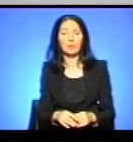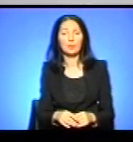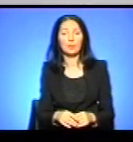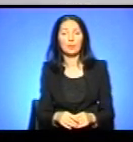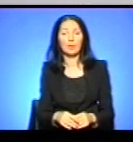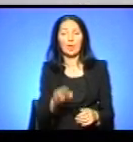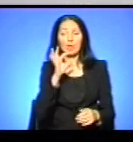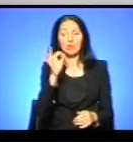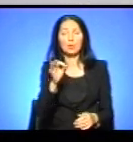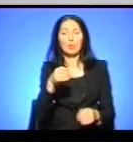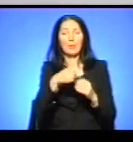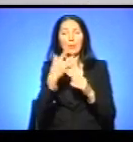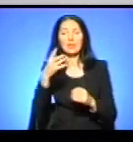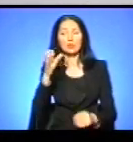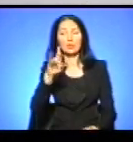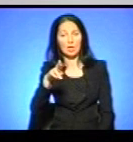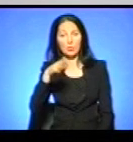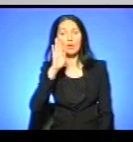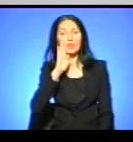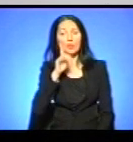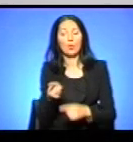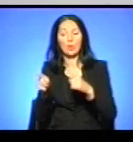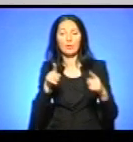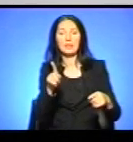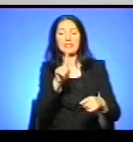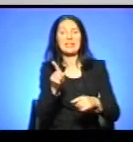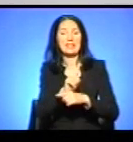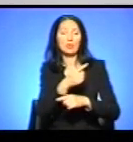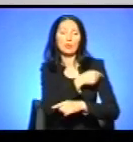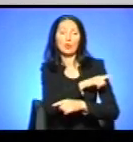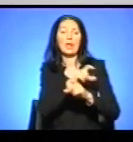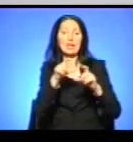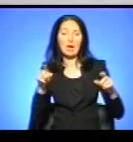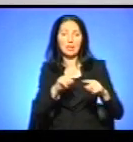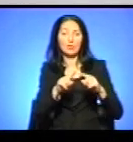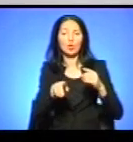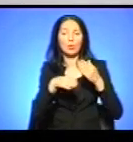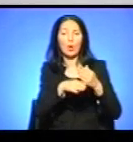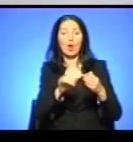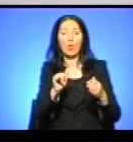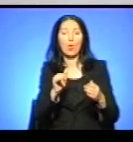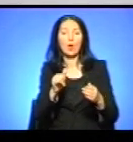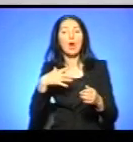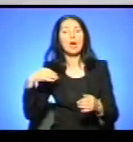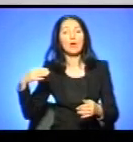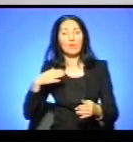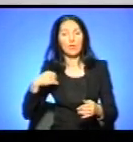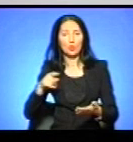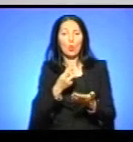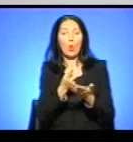Зазначу, 15 серпня жінку перевели із Тернопільської лікарні швидкої допомоги у Львів для пересадки шкіри.